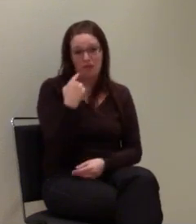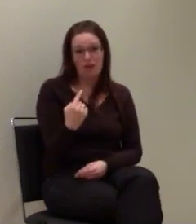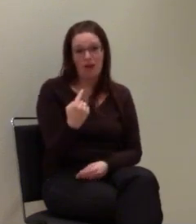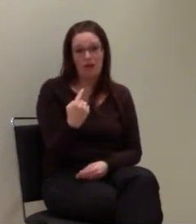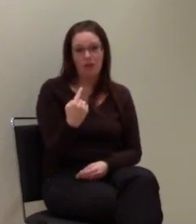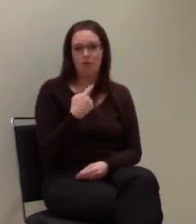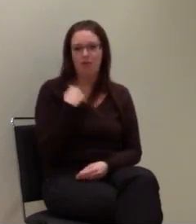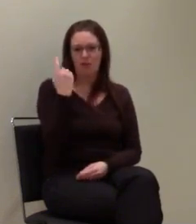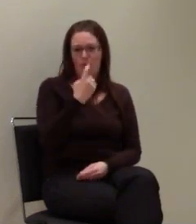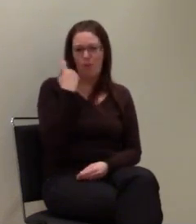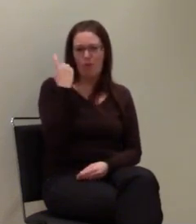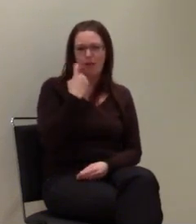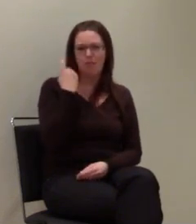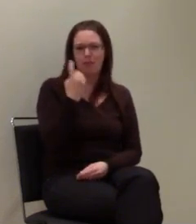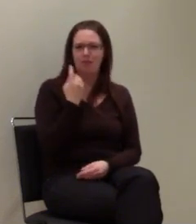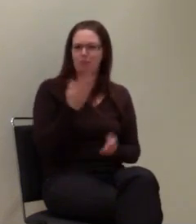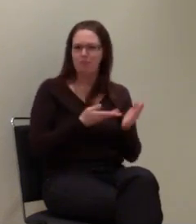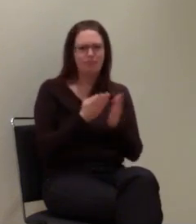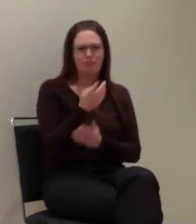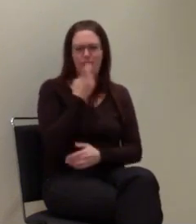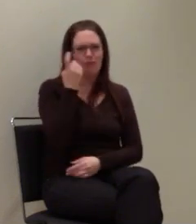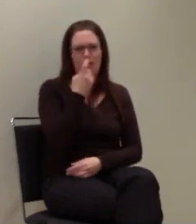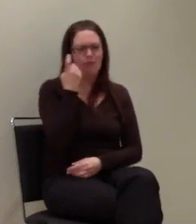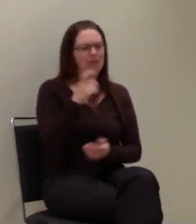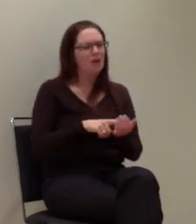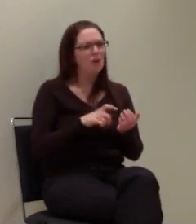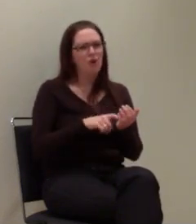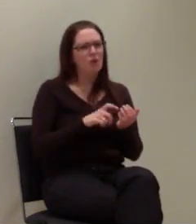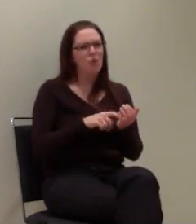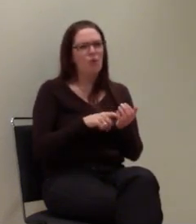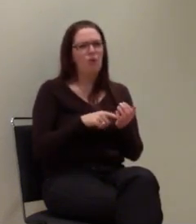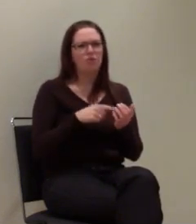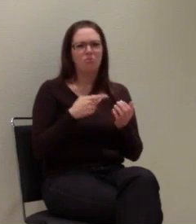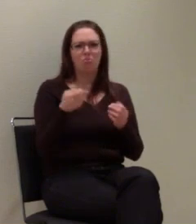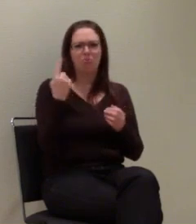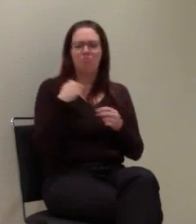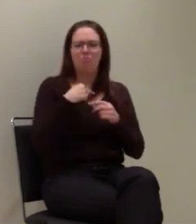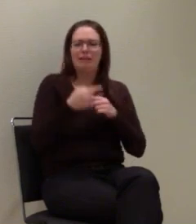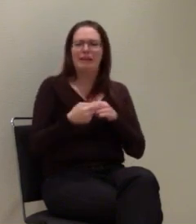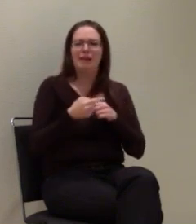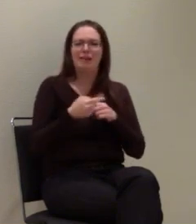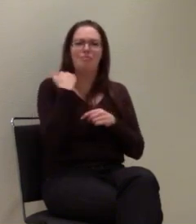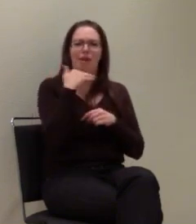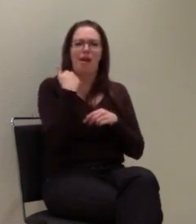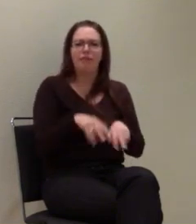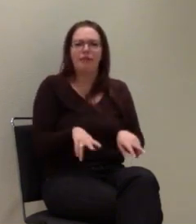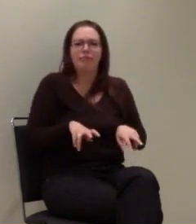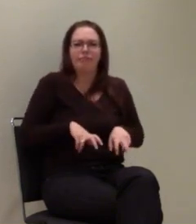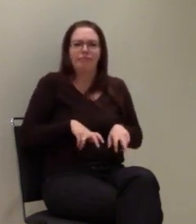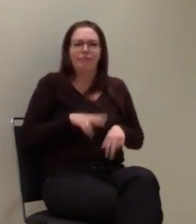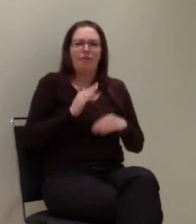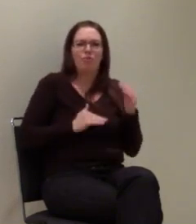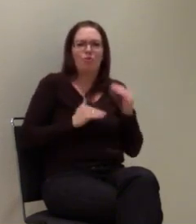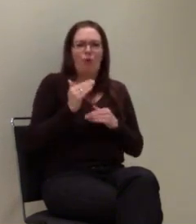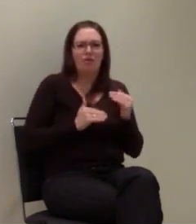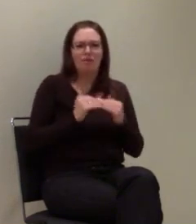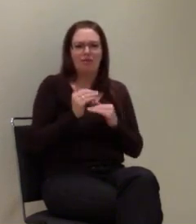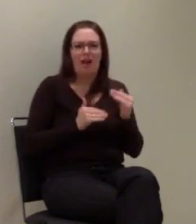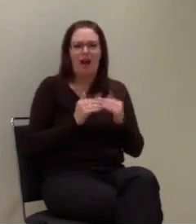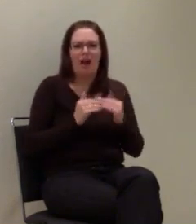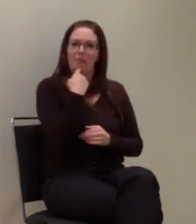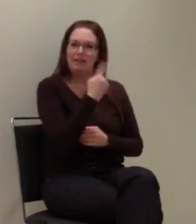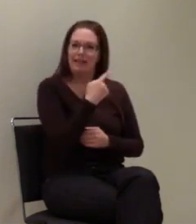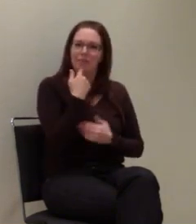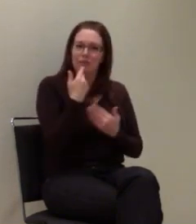Ich wundere mich die ganze Zeit. Also Sie halten sich da jetzt sehr raus und zeigen sich da sehr, sehr neutral, aber sie hat